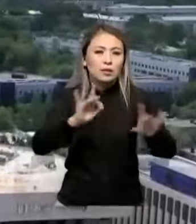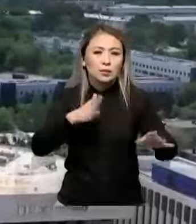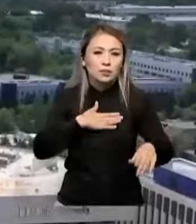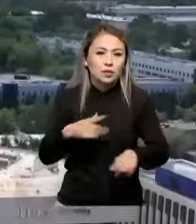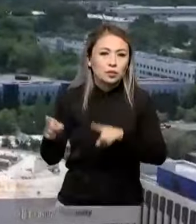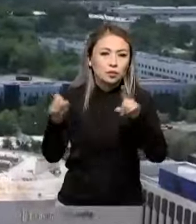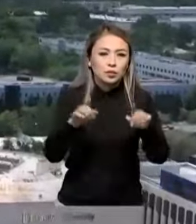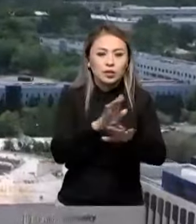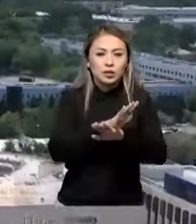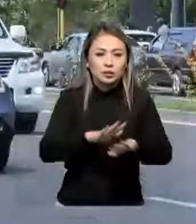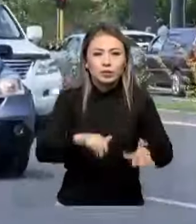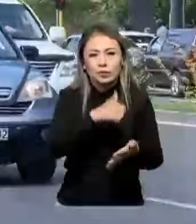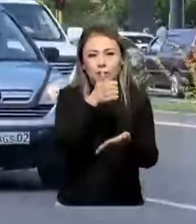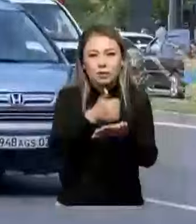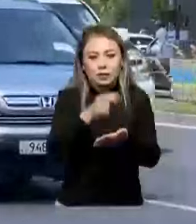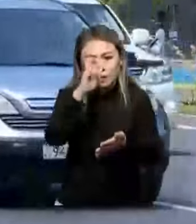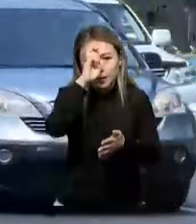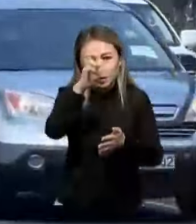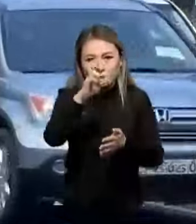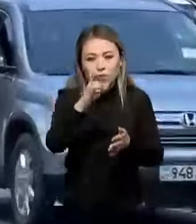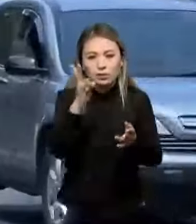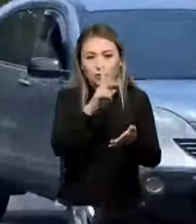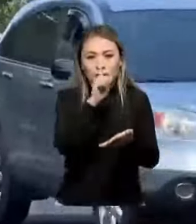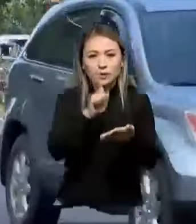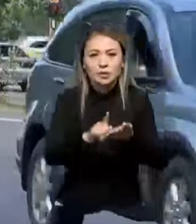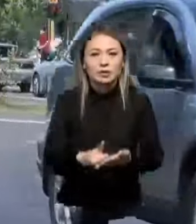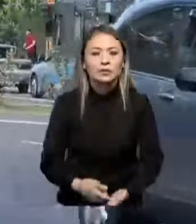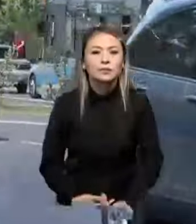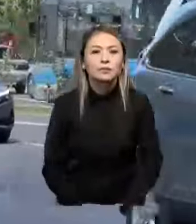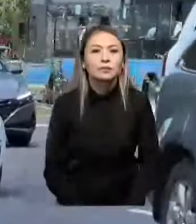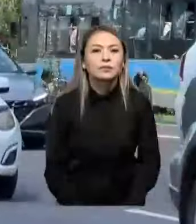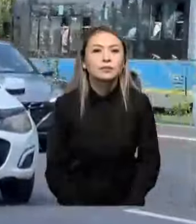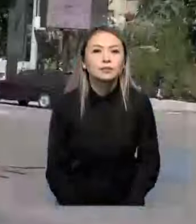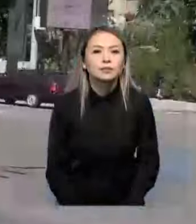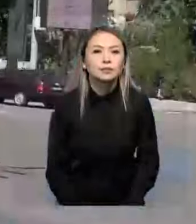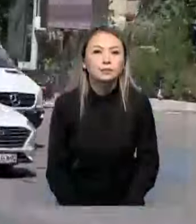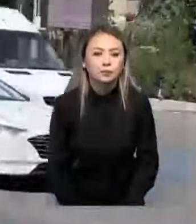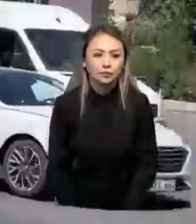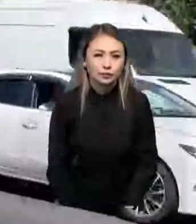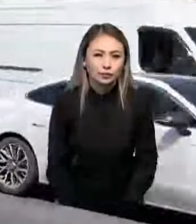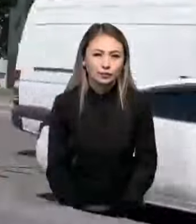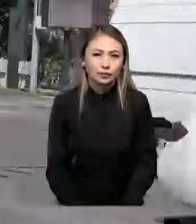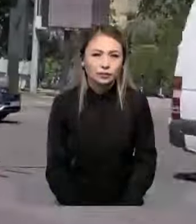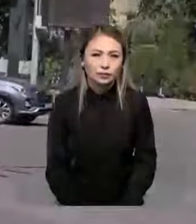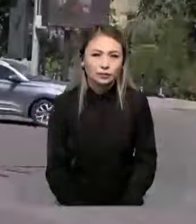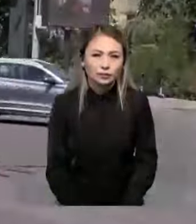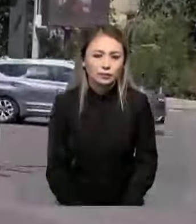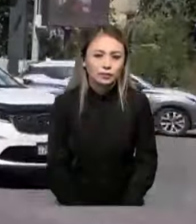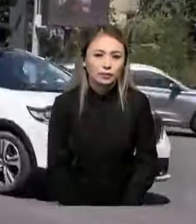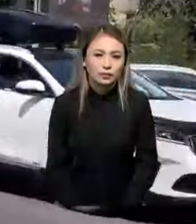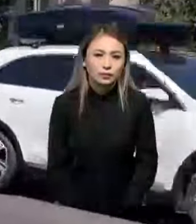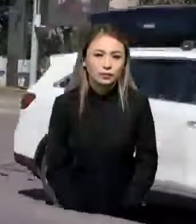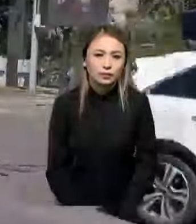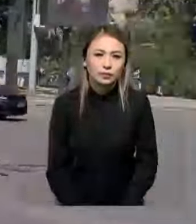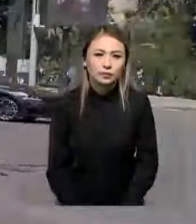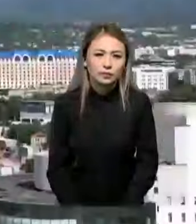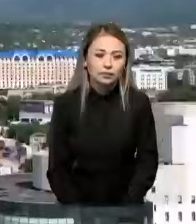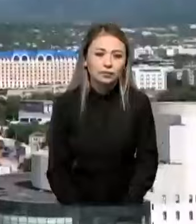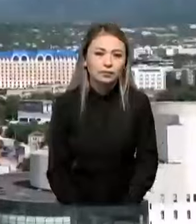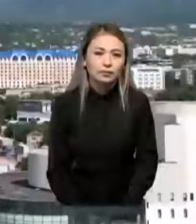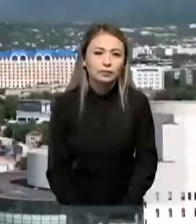келесетін емес, көшті басайтын елдердің қатарында болуымыз тиіс. Бергдісенбай Айдос Меделбеков, Дулат Енте Беков.